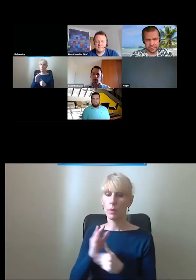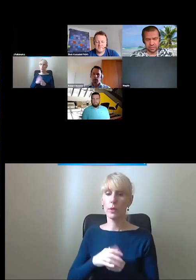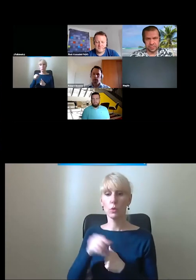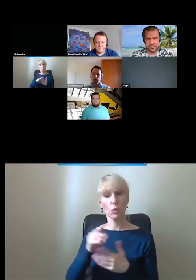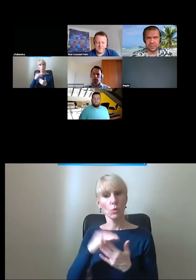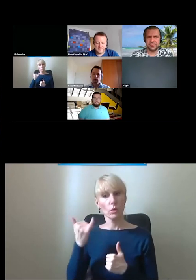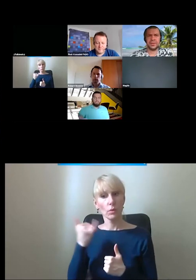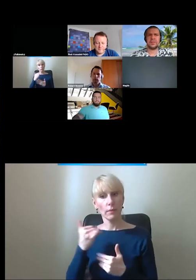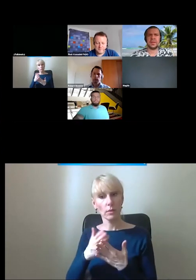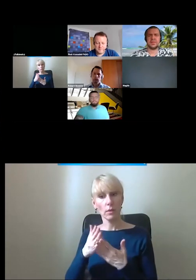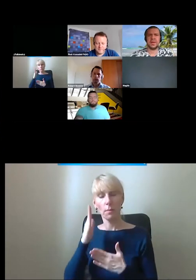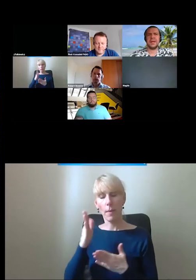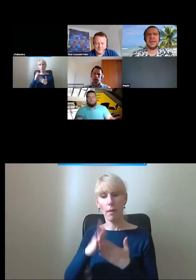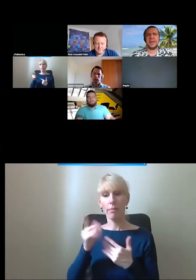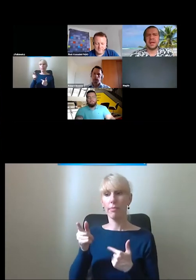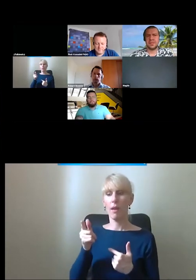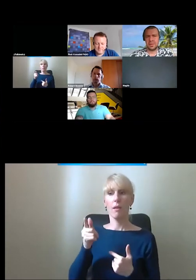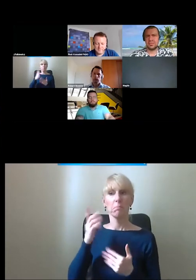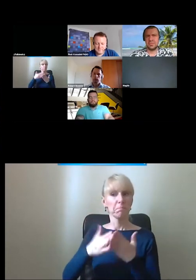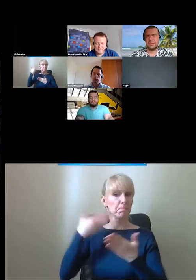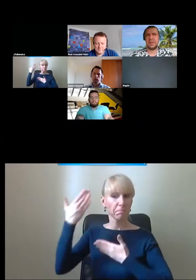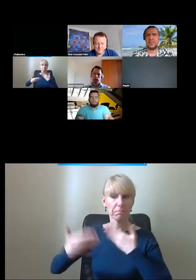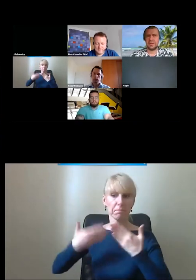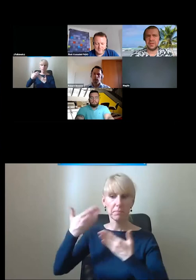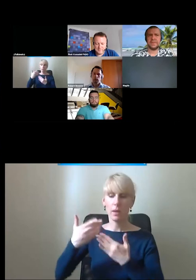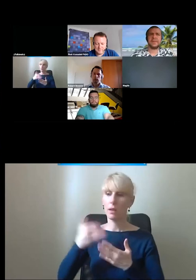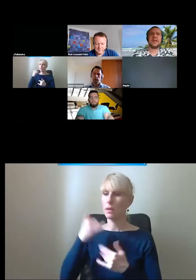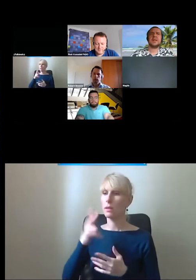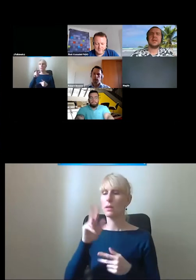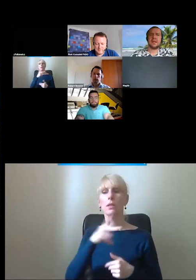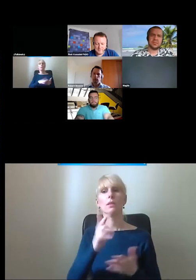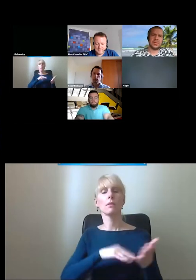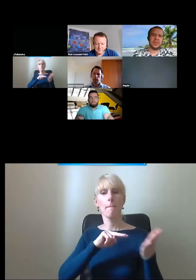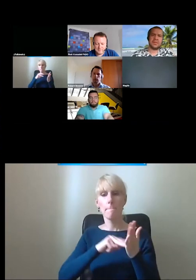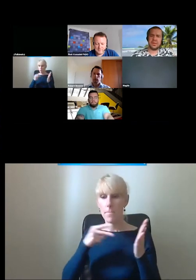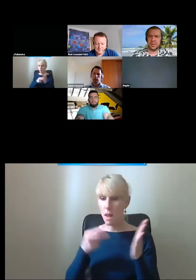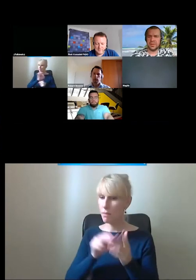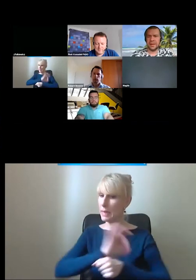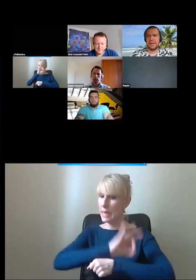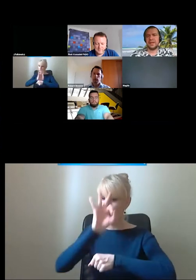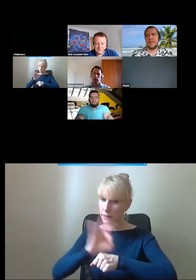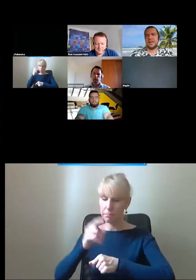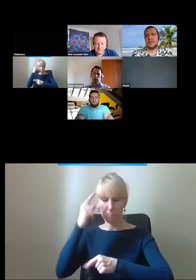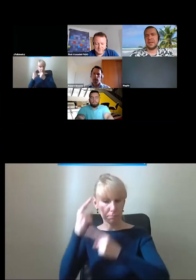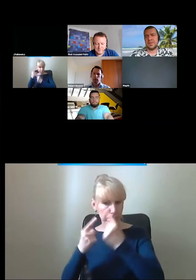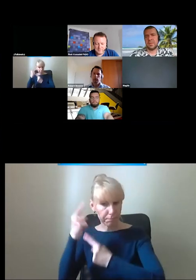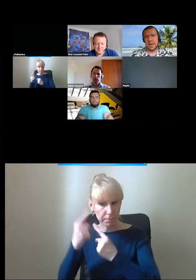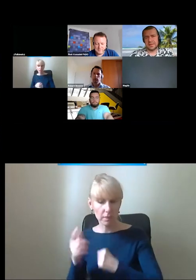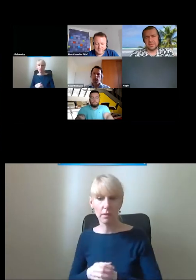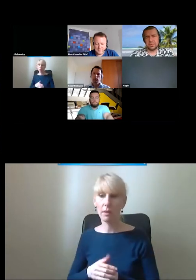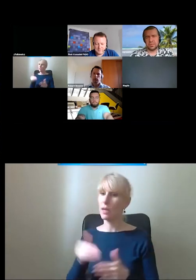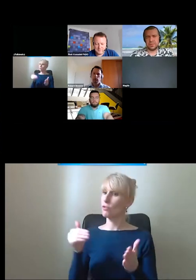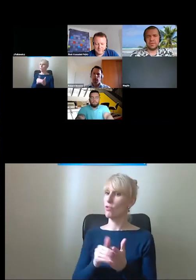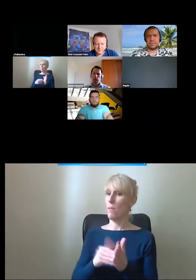i ja będę gorącym orędownikiem tego, że każdą rzecz, którą zaplanujecie, narysujecie, wymyślicie, należy